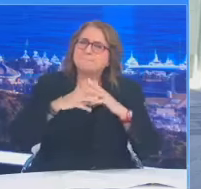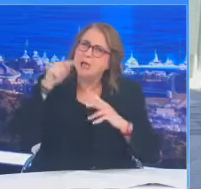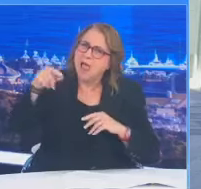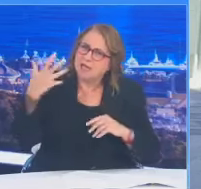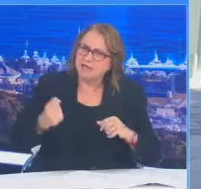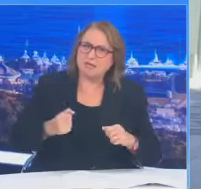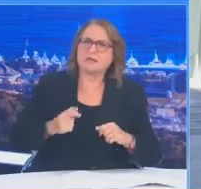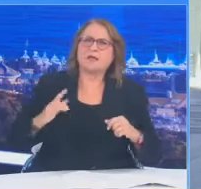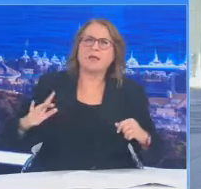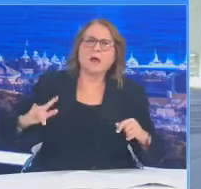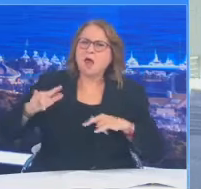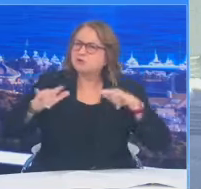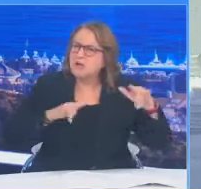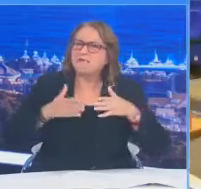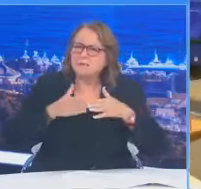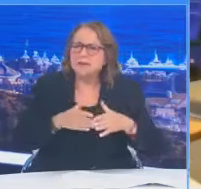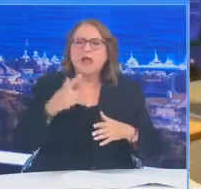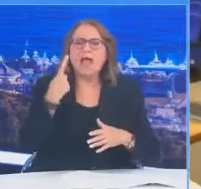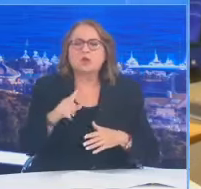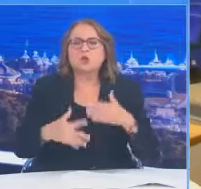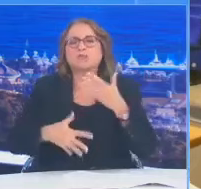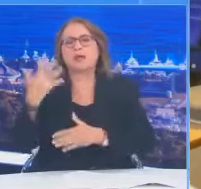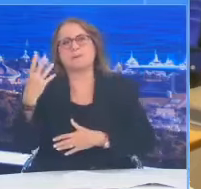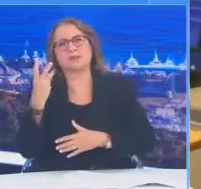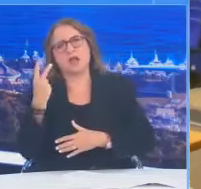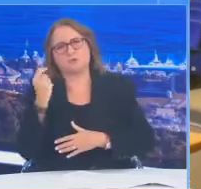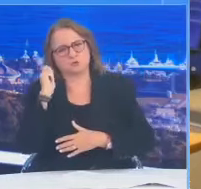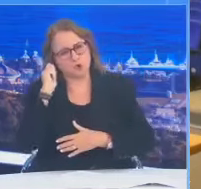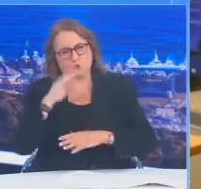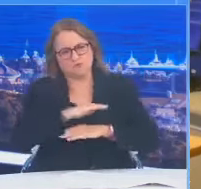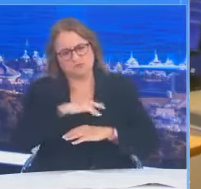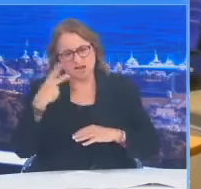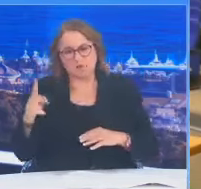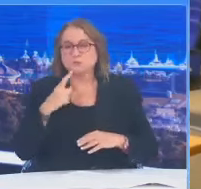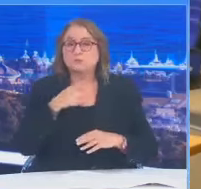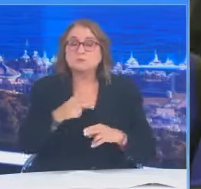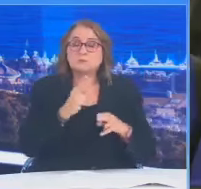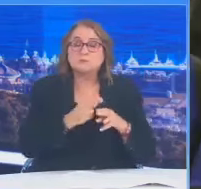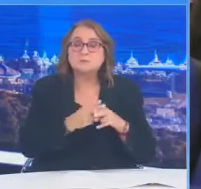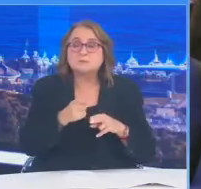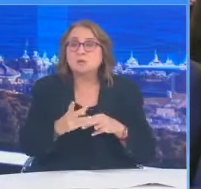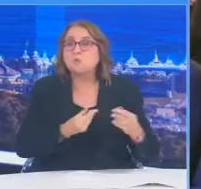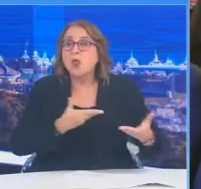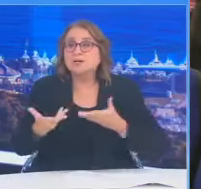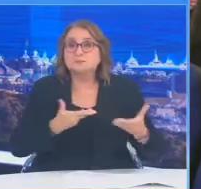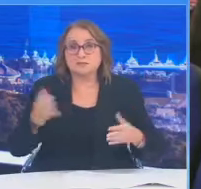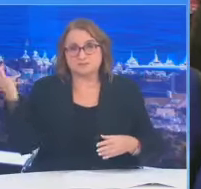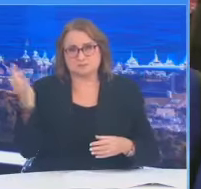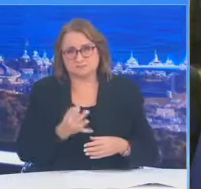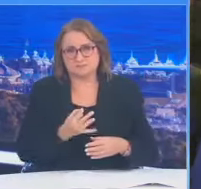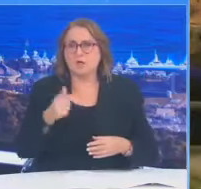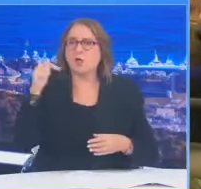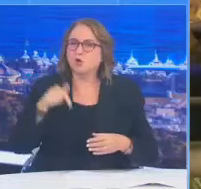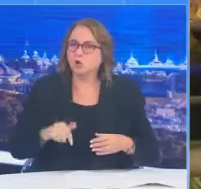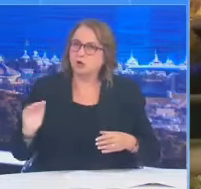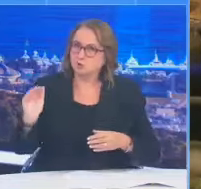συμμαχικών αεροσκαφών. Αυτή την ώρα στη Σχολή Ναυτικών Δοκίμων η ηγεσία των ενόπλων δυνάμεων υποδέχεται τους αρχηγούς των χωρών κρατών μελών της Συμμαχίας